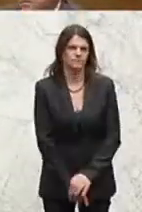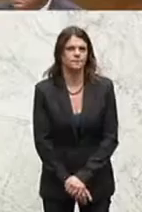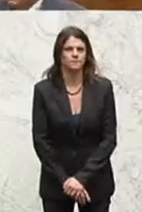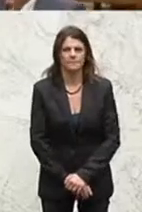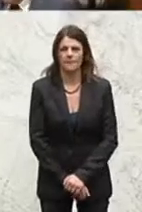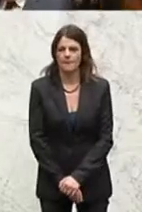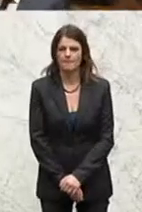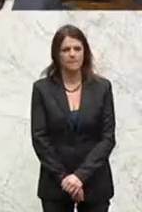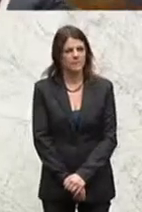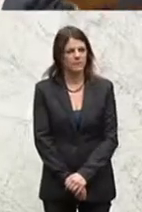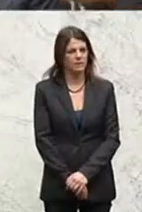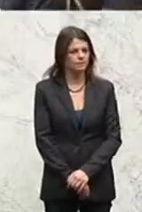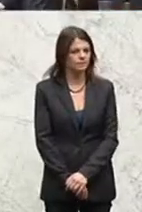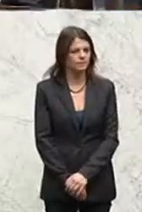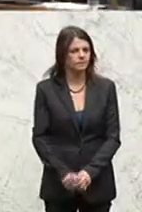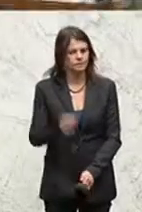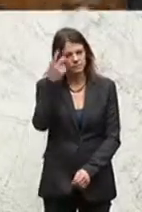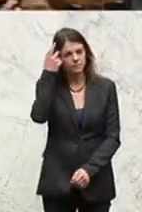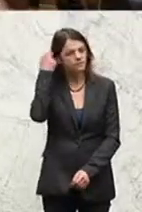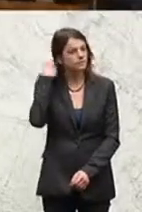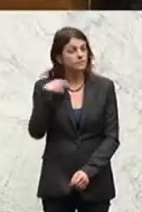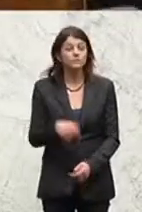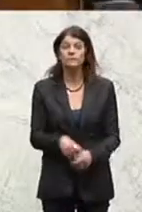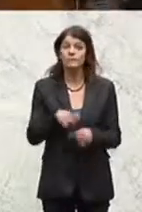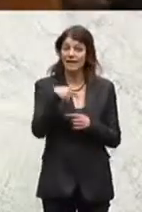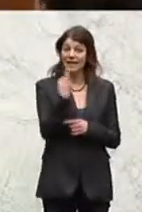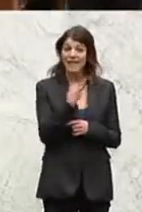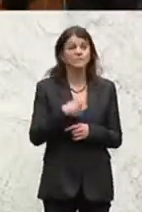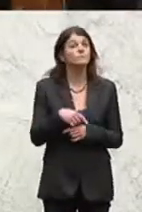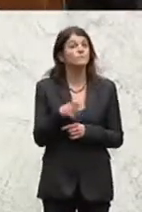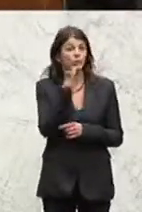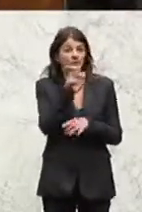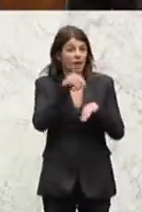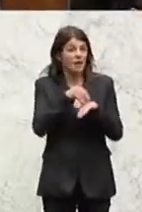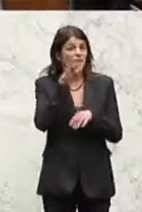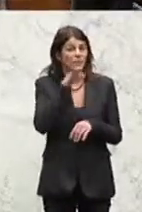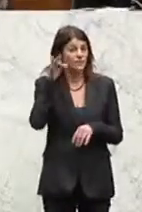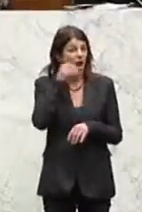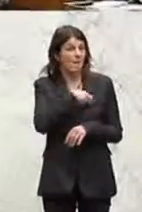2016 wird der Arbeitsmarkt bleiben, sagt Josef Muchitsch, der Sozialsprecher der SPÖ.